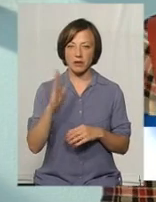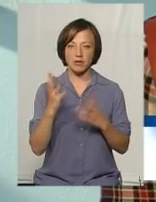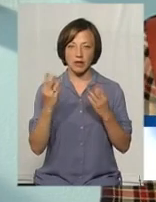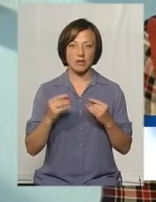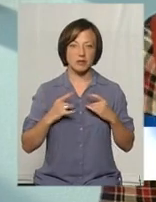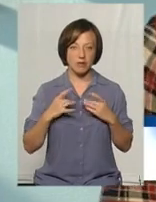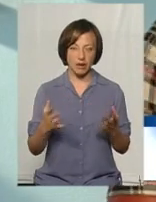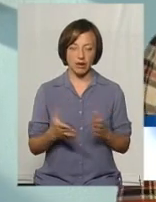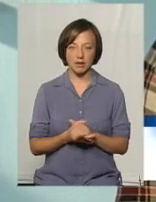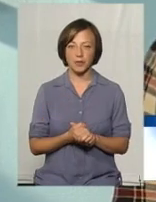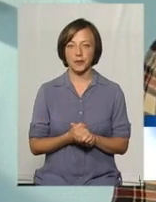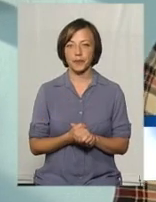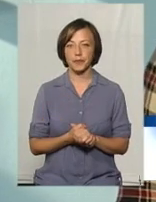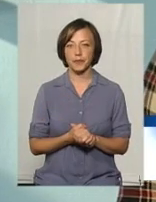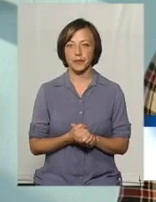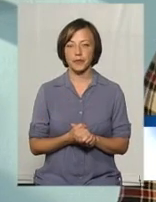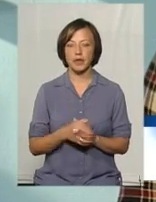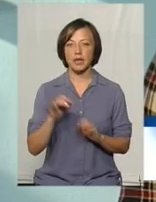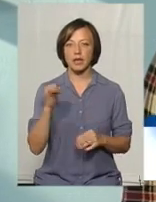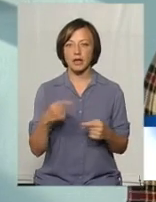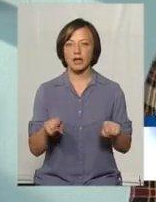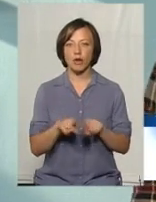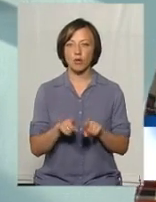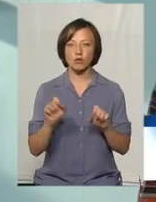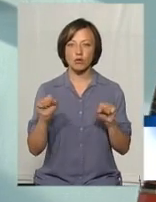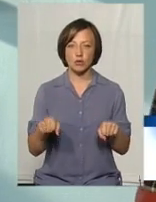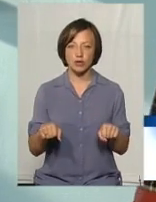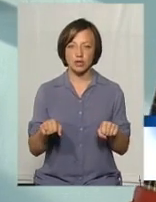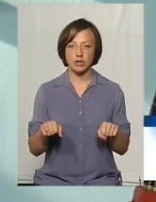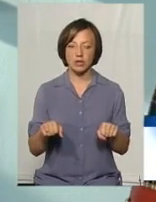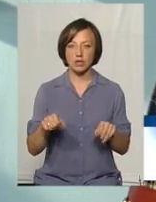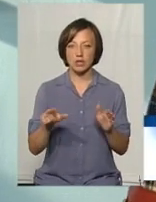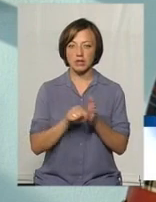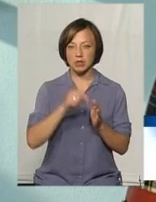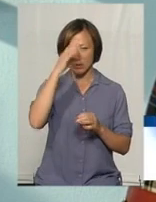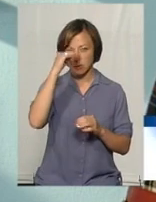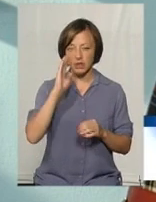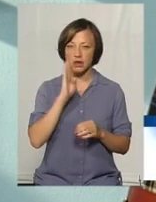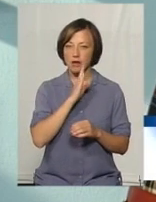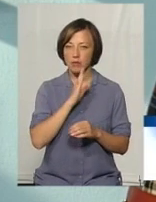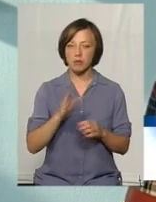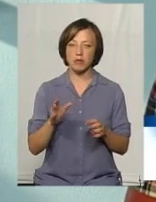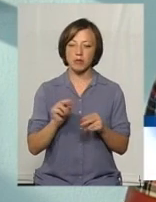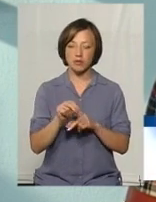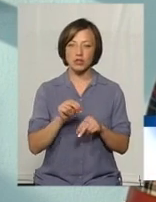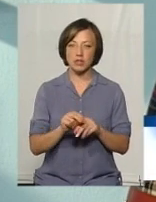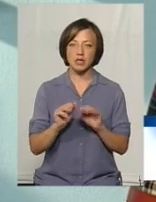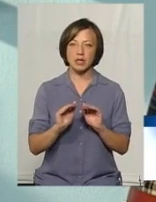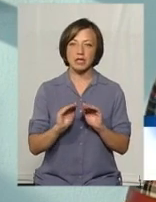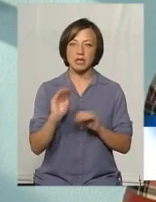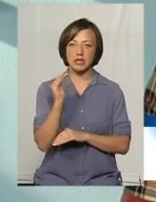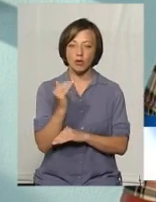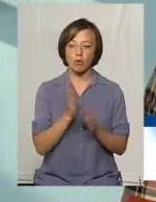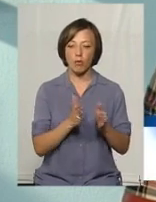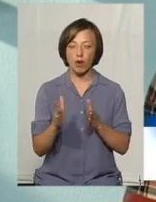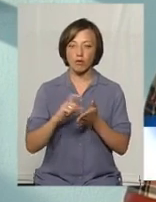свята. І також можна з батьками разом привчити дитину до порядку в ківнаті.